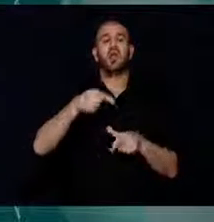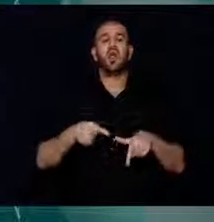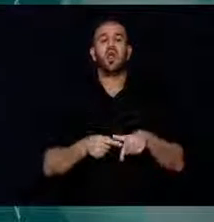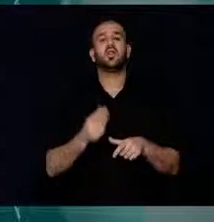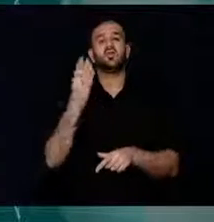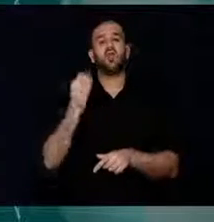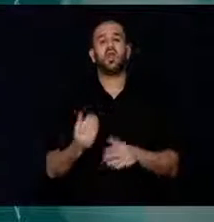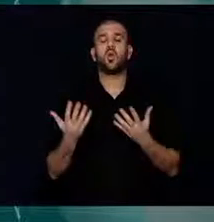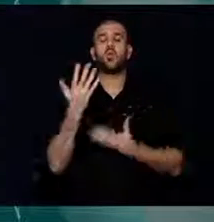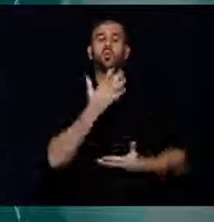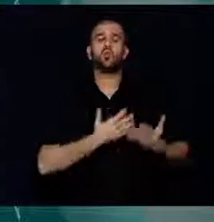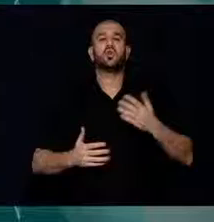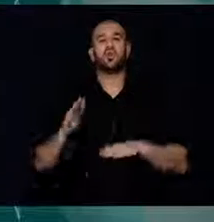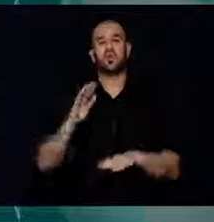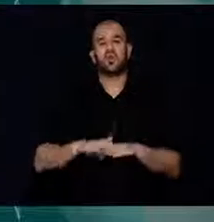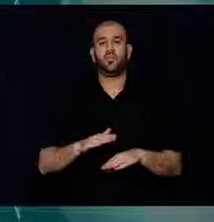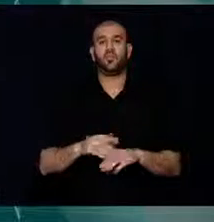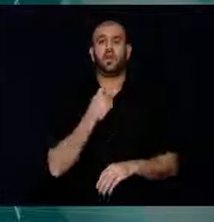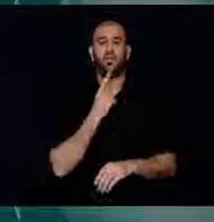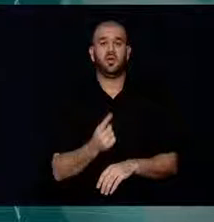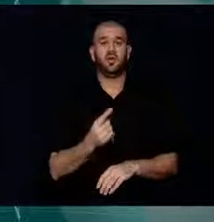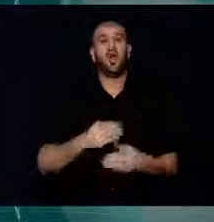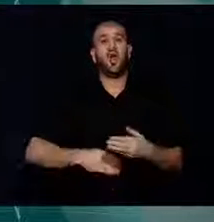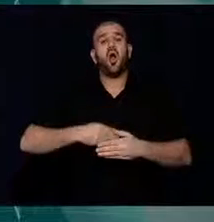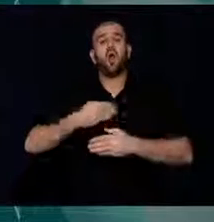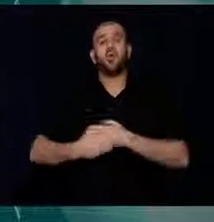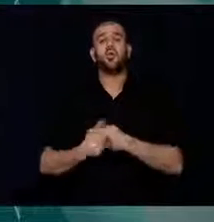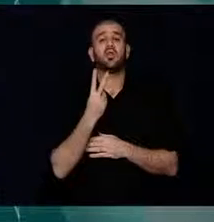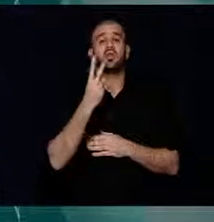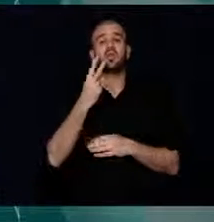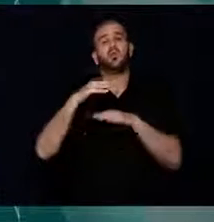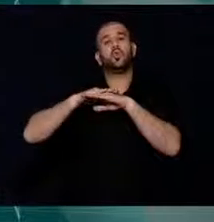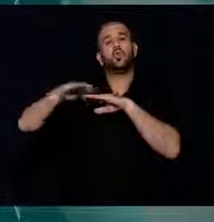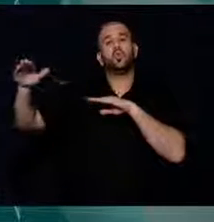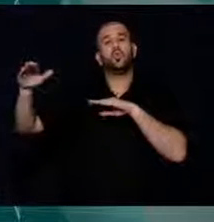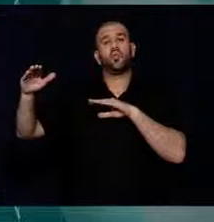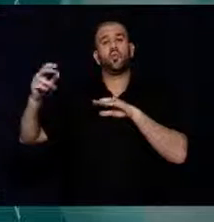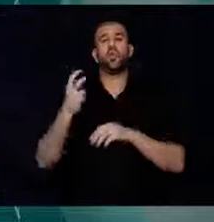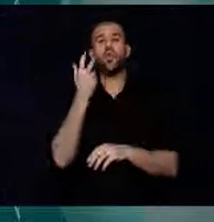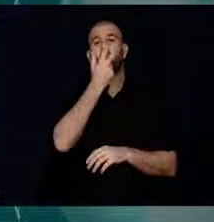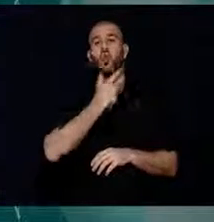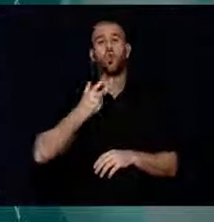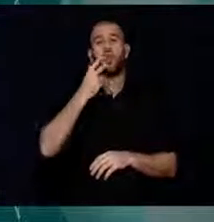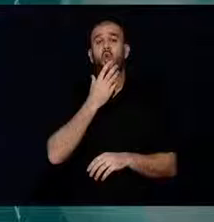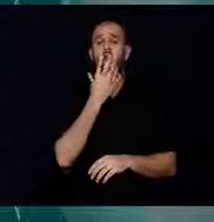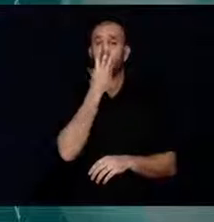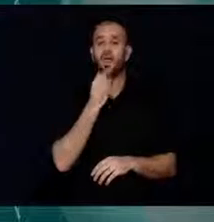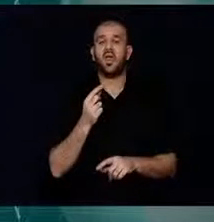alkışlarla takdir edilen, yarım saati aşkın konser verdi.